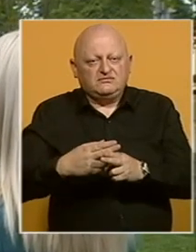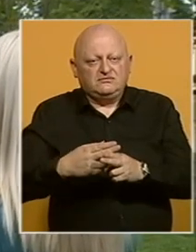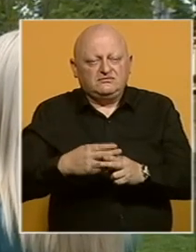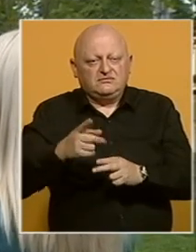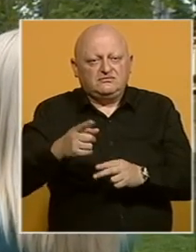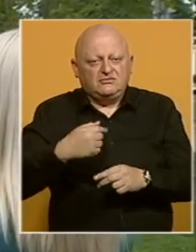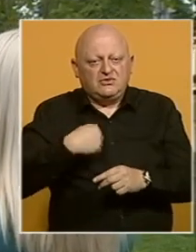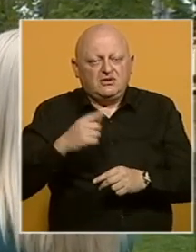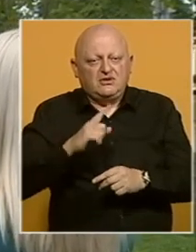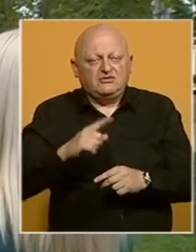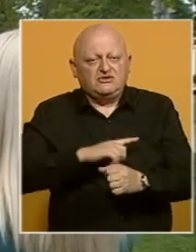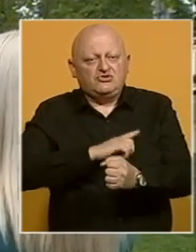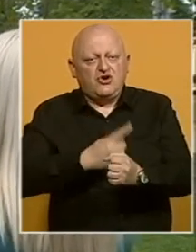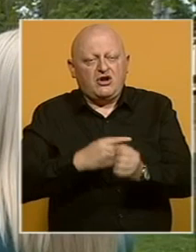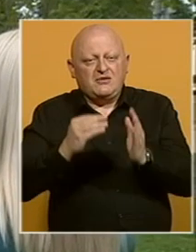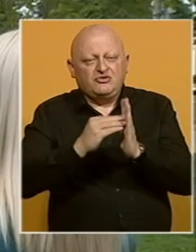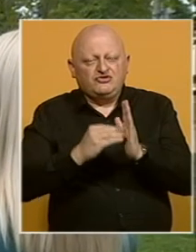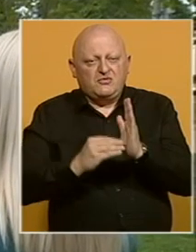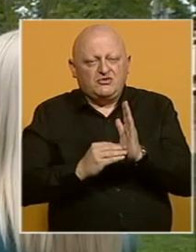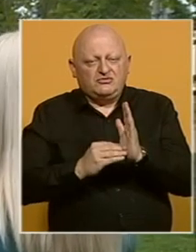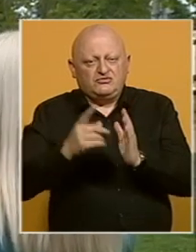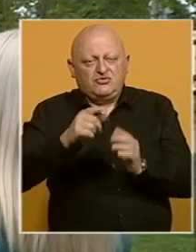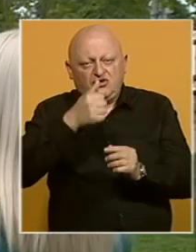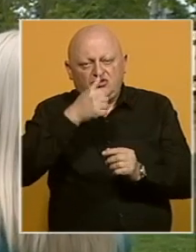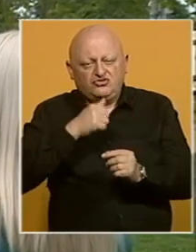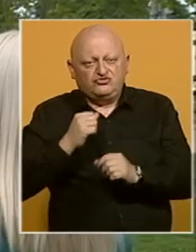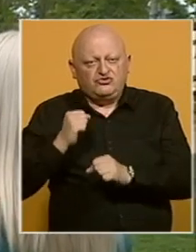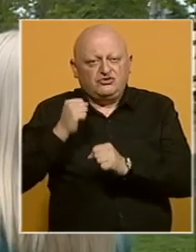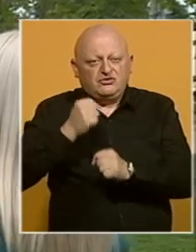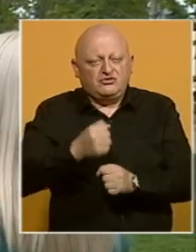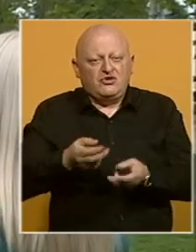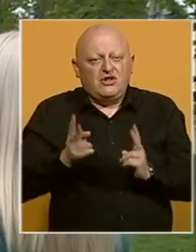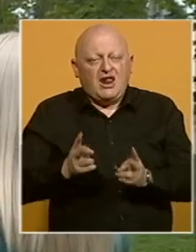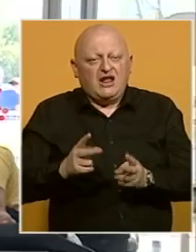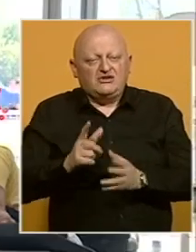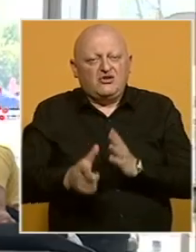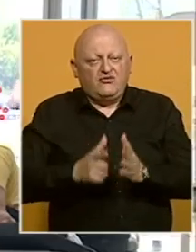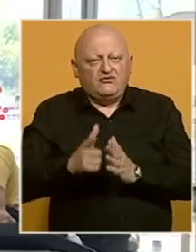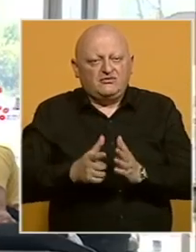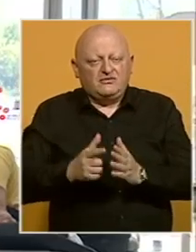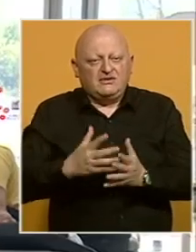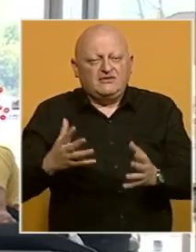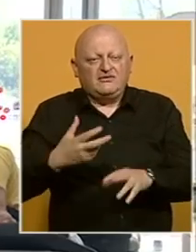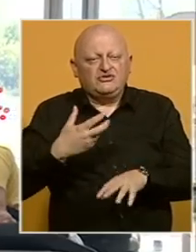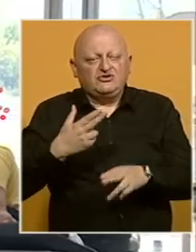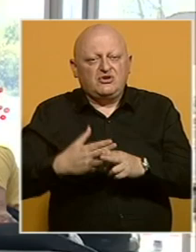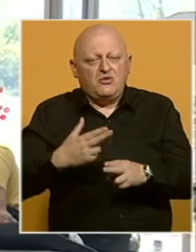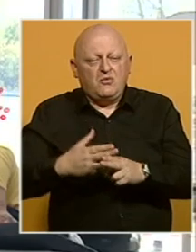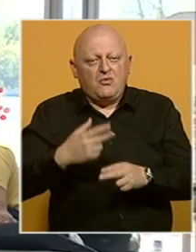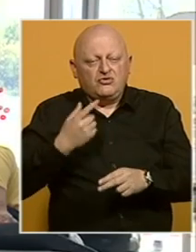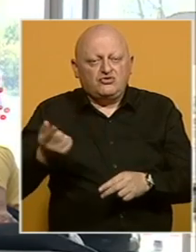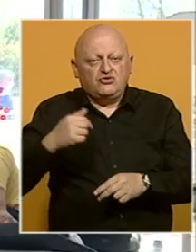To naravno za nas nisu ohrabrujući podaci. To je nešto što nam nosi ovo zahlađenje i hladnije vreme. Većina pacijenata koji dolaze,